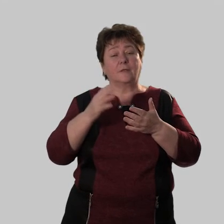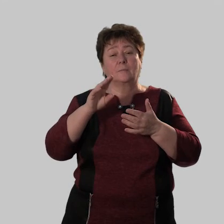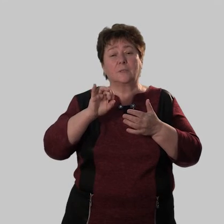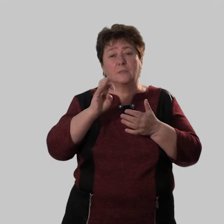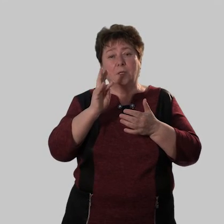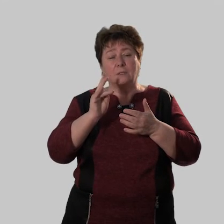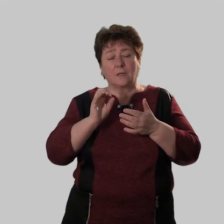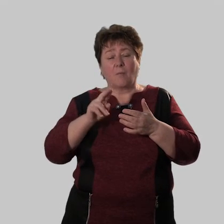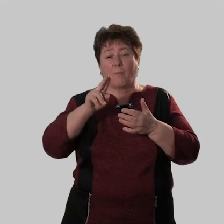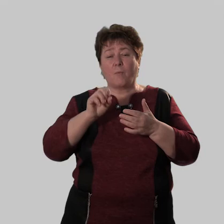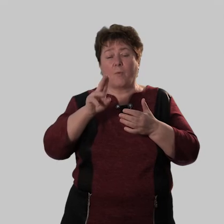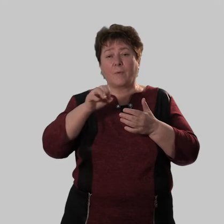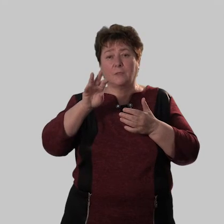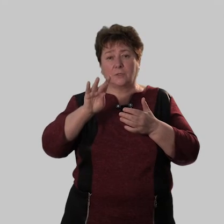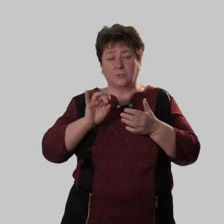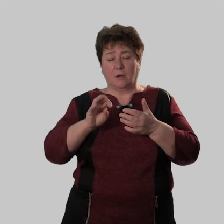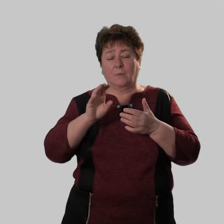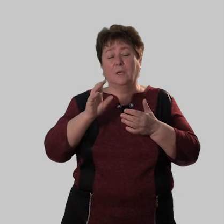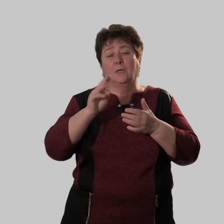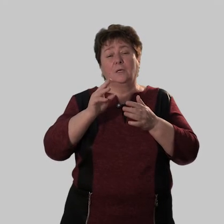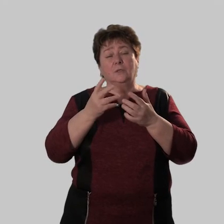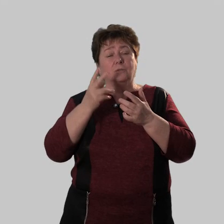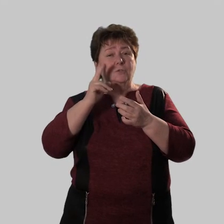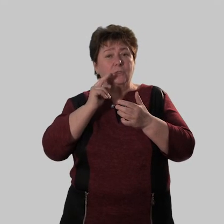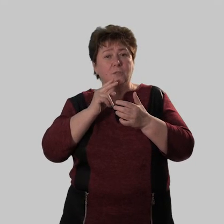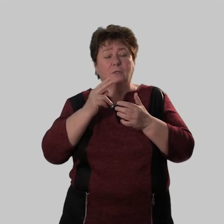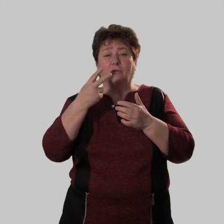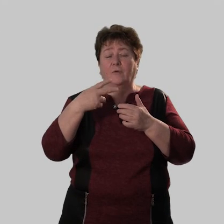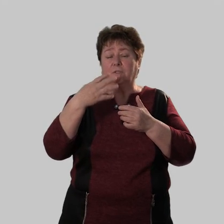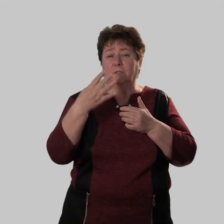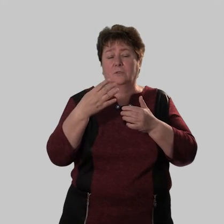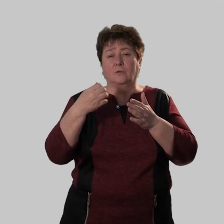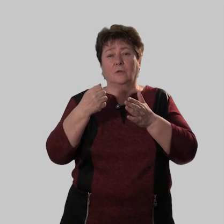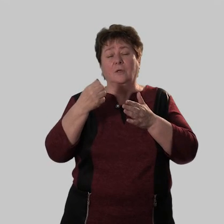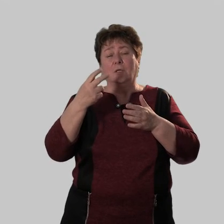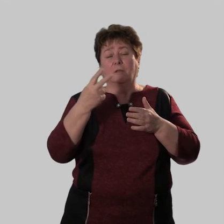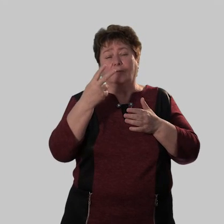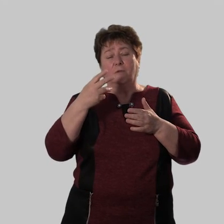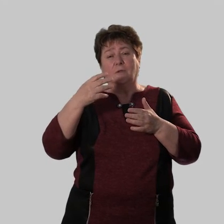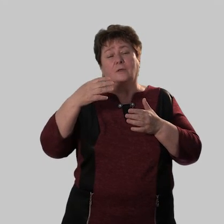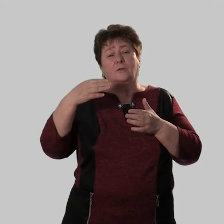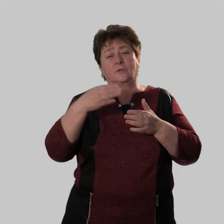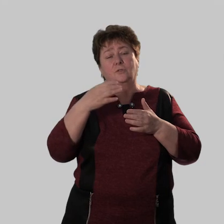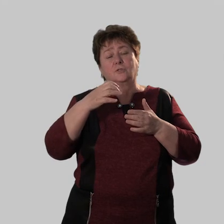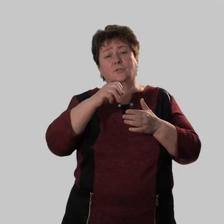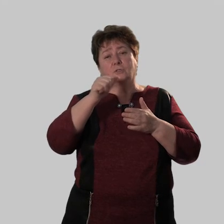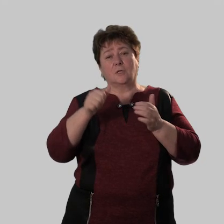просклоняем по падежам числительные 24 с 2016